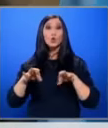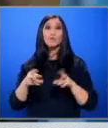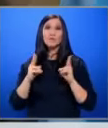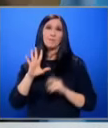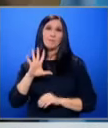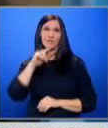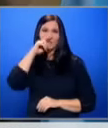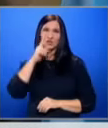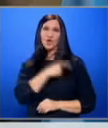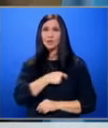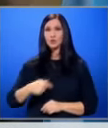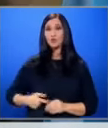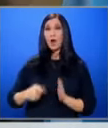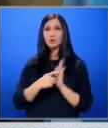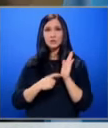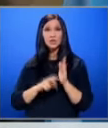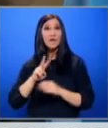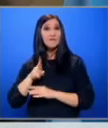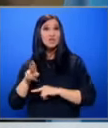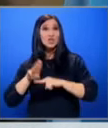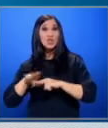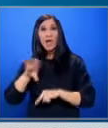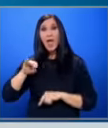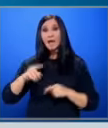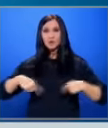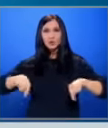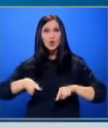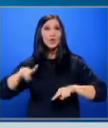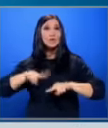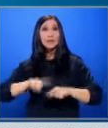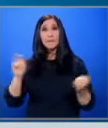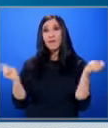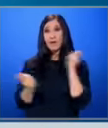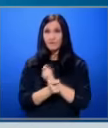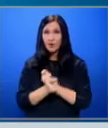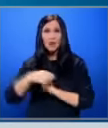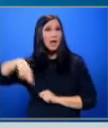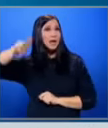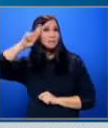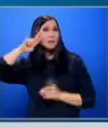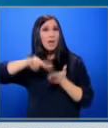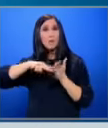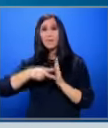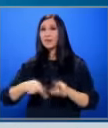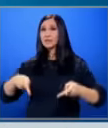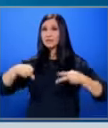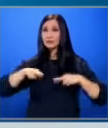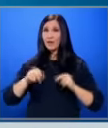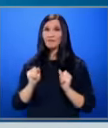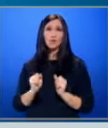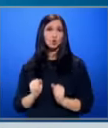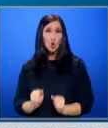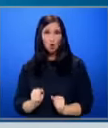важни национални задачи. Влизане в Шенген и еврозоната, съдебна реформа, изпълнение на плана за възстановяване и